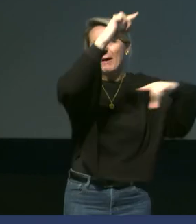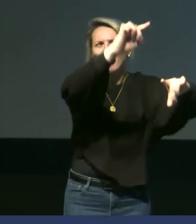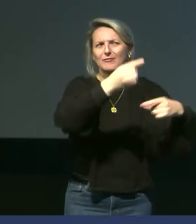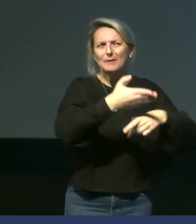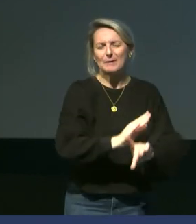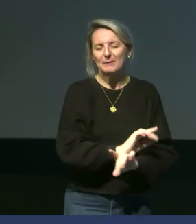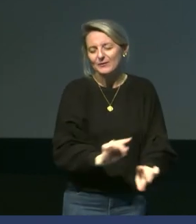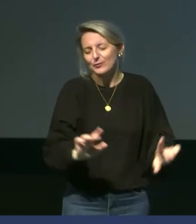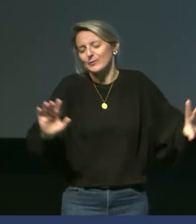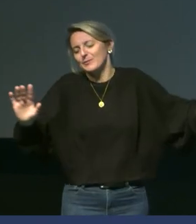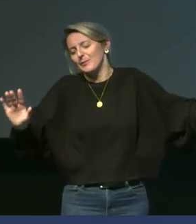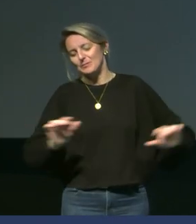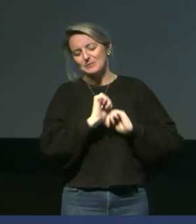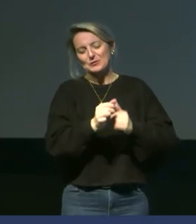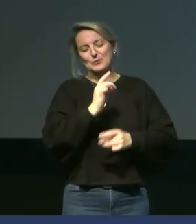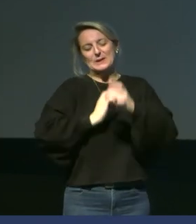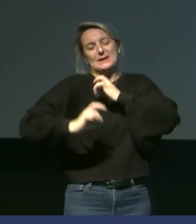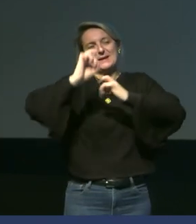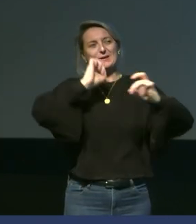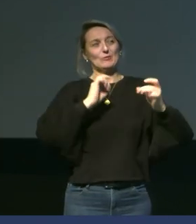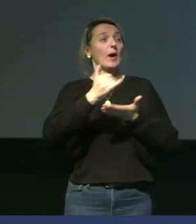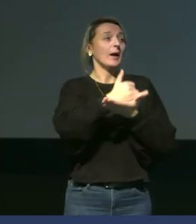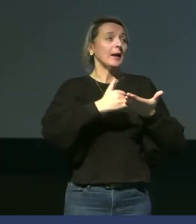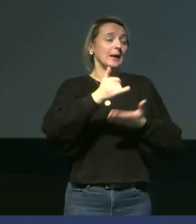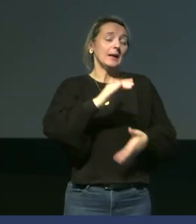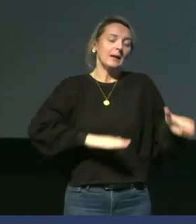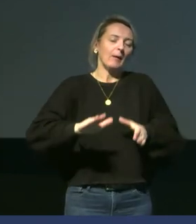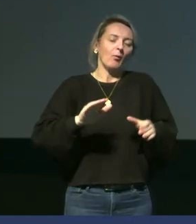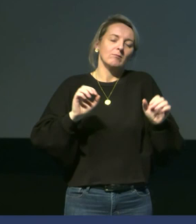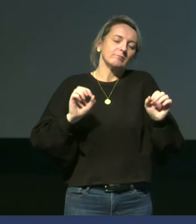qu fait avec l'histoire et on essaye de corriger les erreurs du passé.